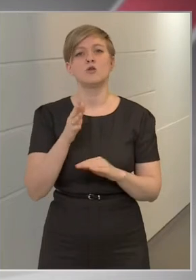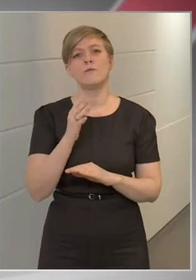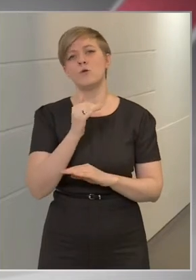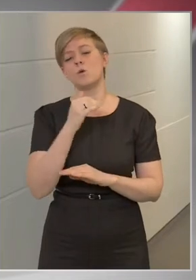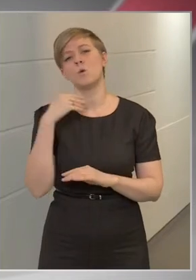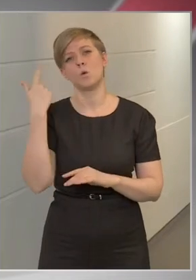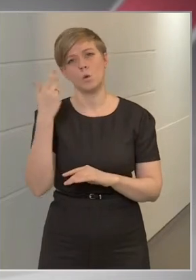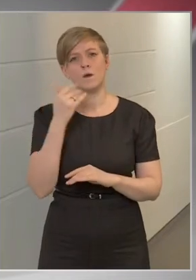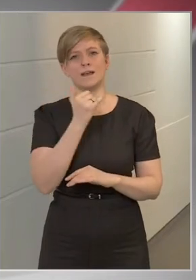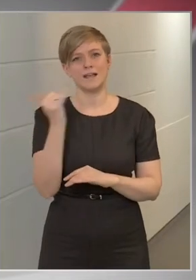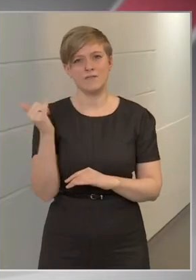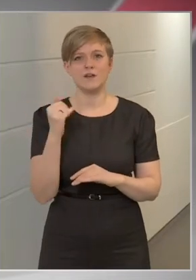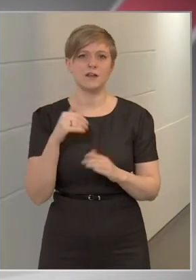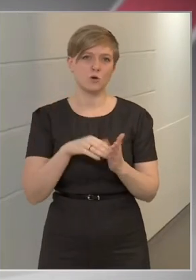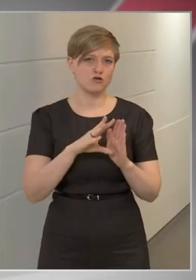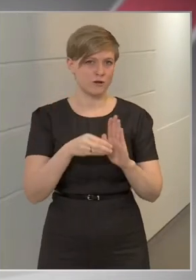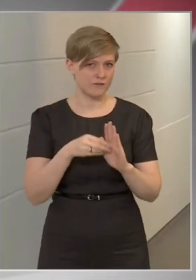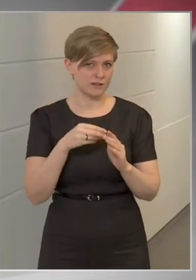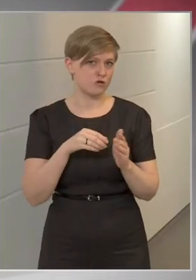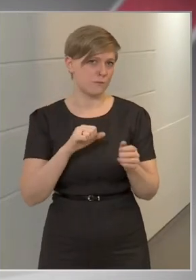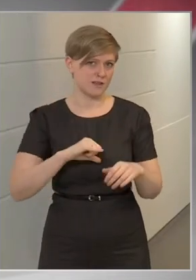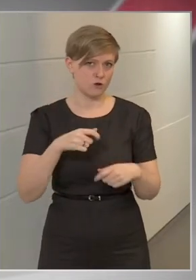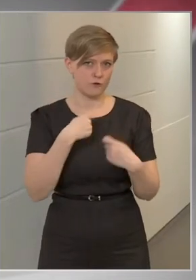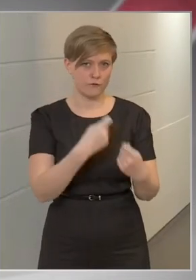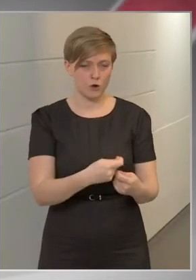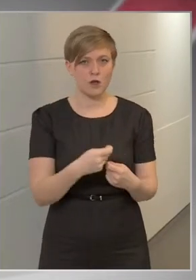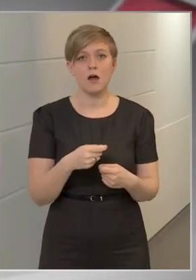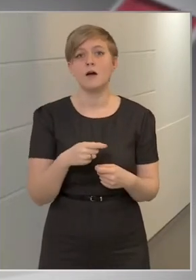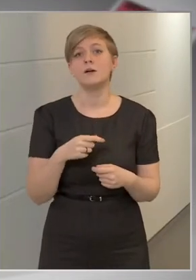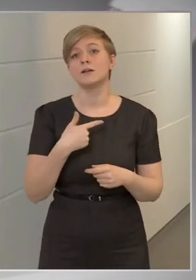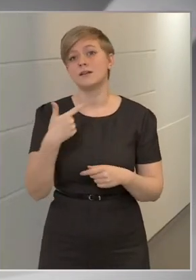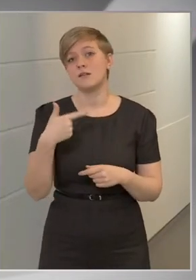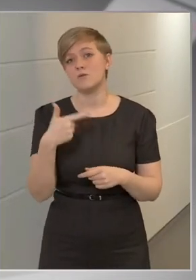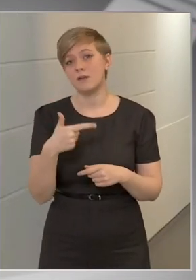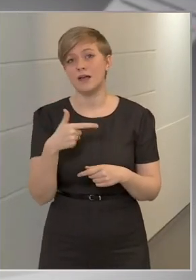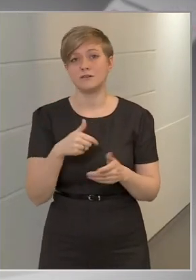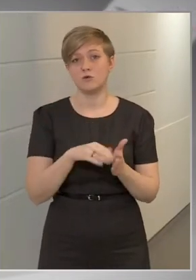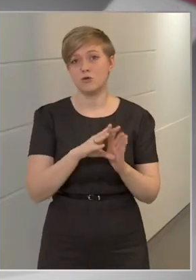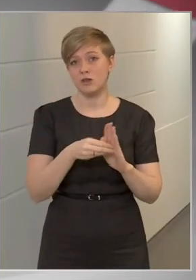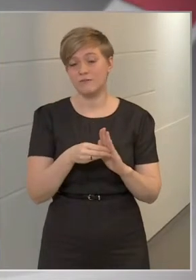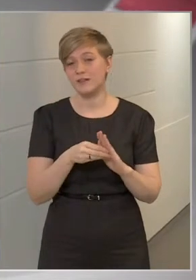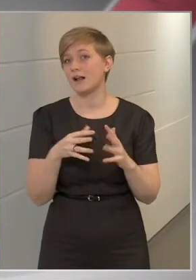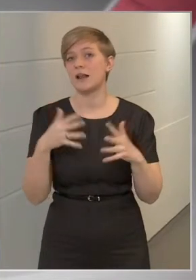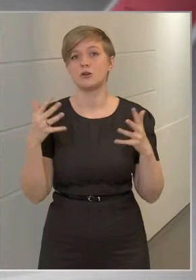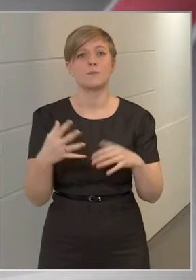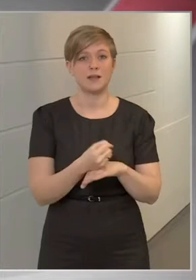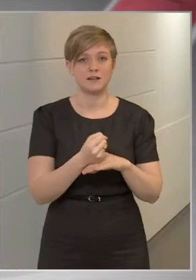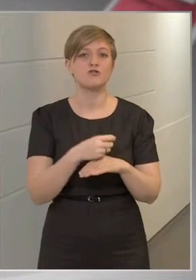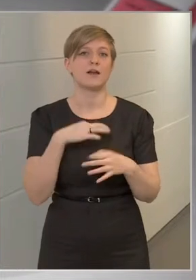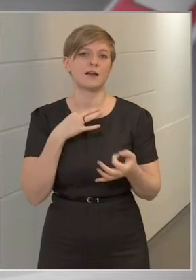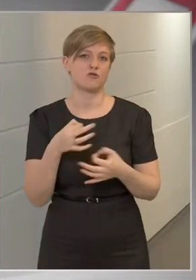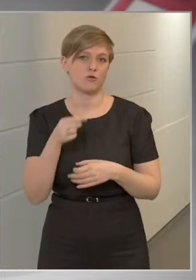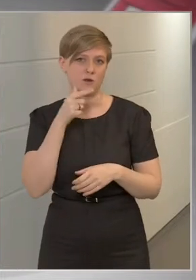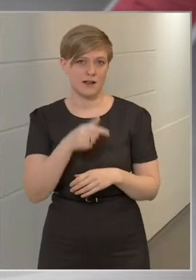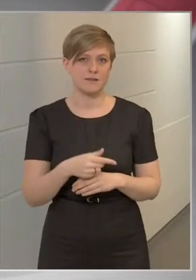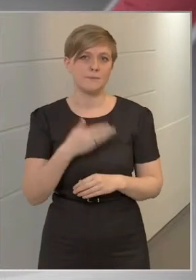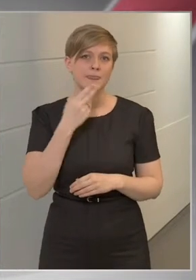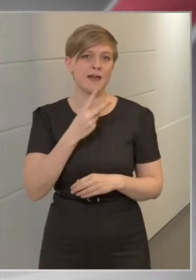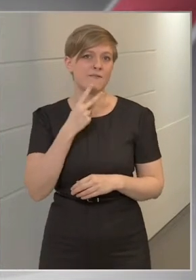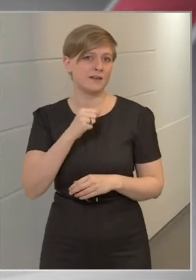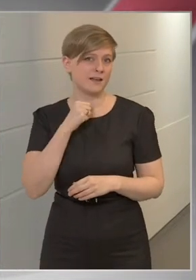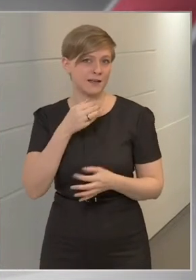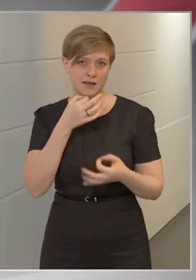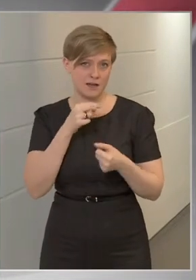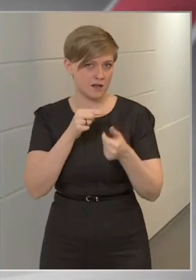fogja. Úgyhogy a 2022-es költségvetés legnagyobb nyertese az egészségügy lesz. HVG kérdése